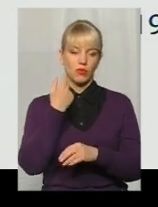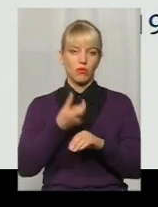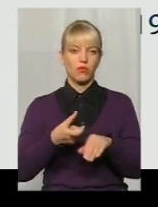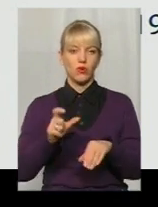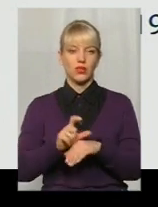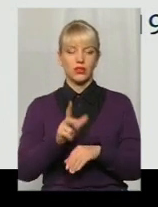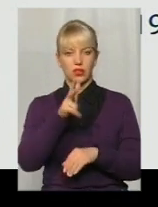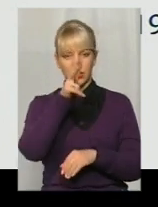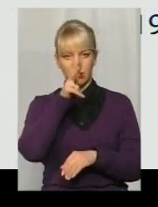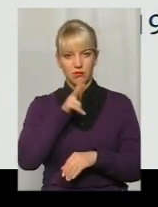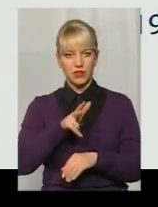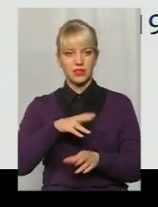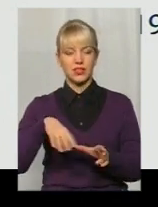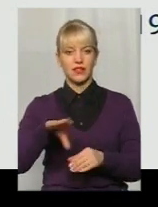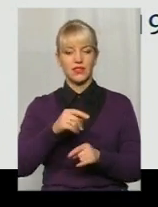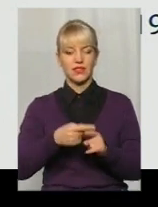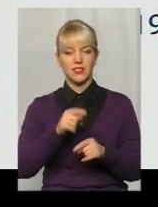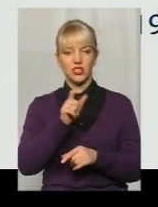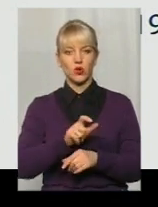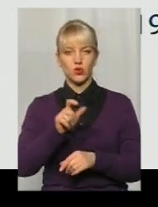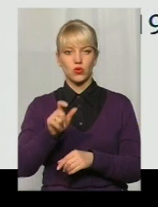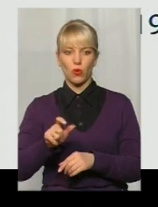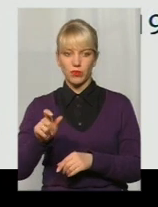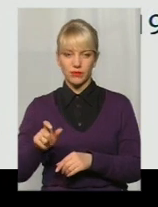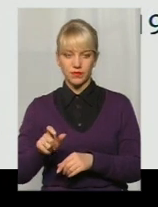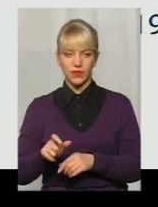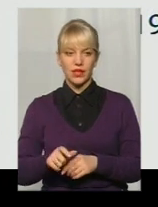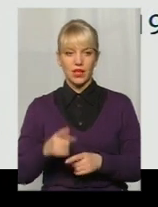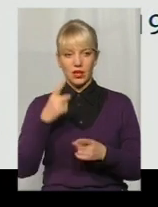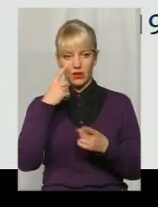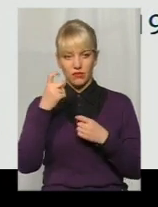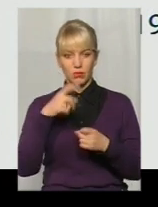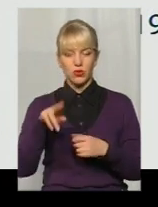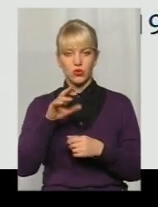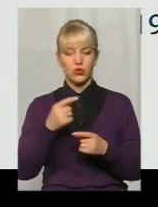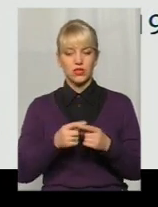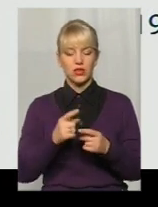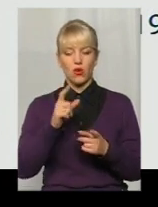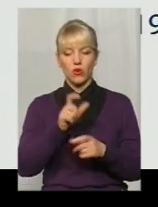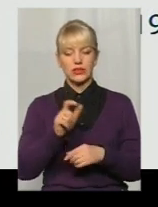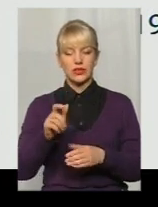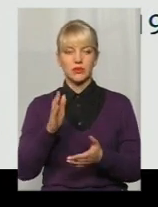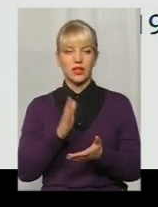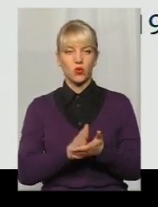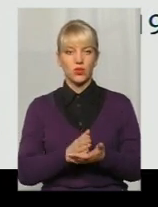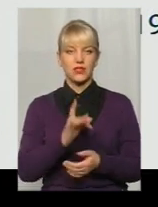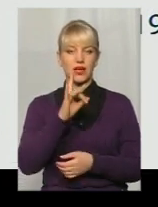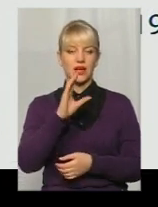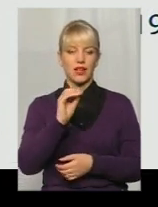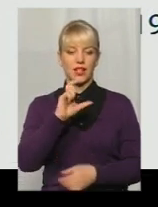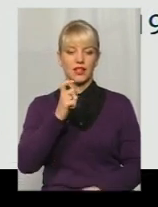3 місяці. І всі ці особи, інформація щодо цих осіб знаходиться в реєстрі